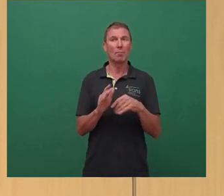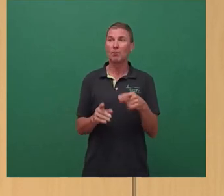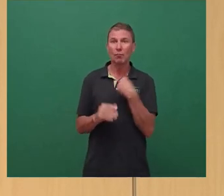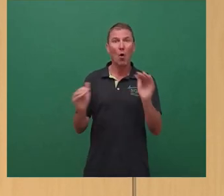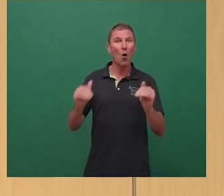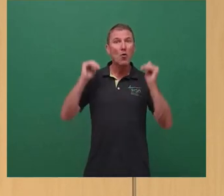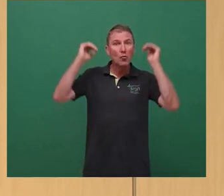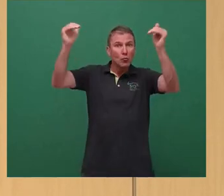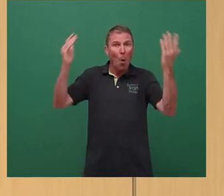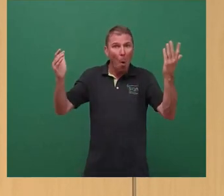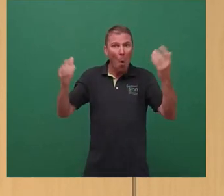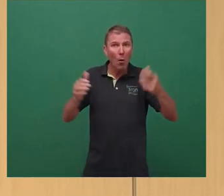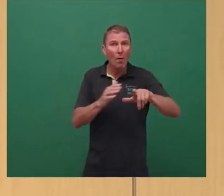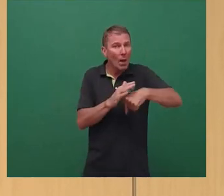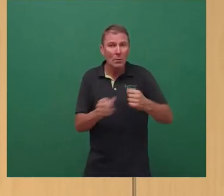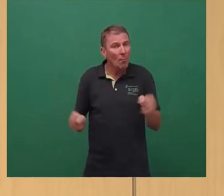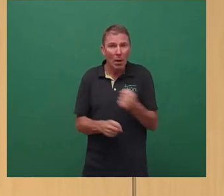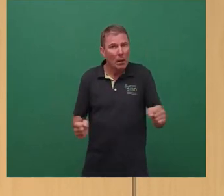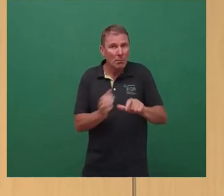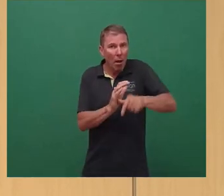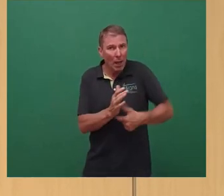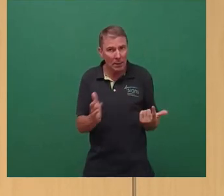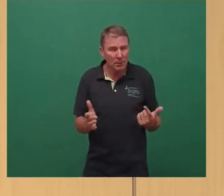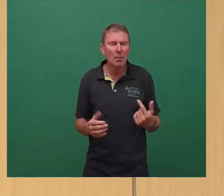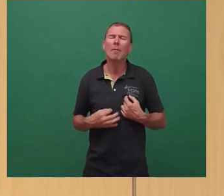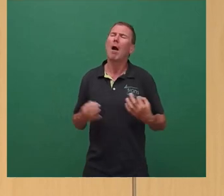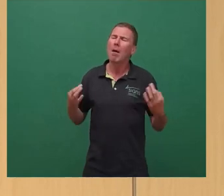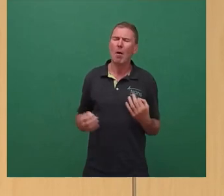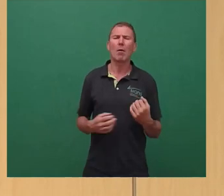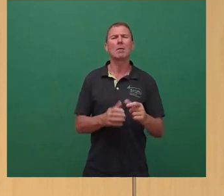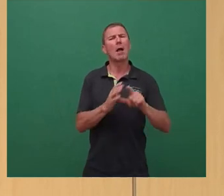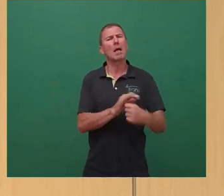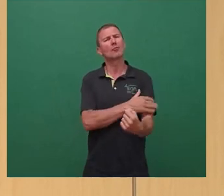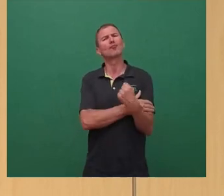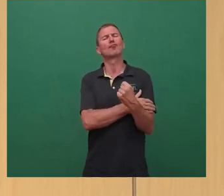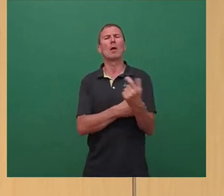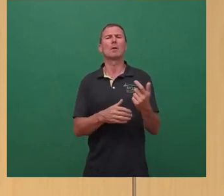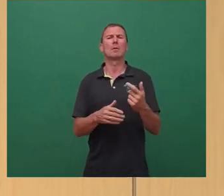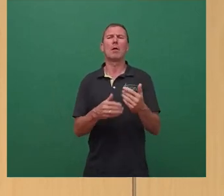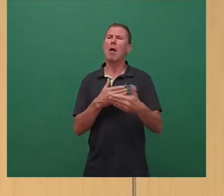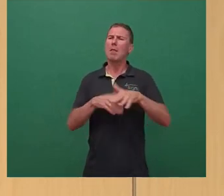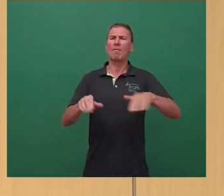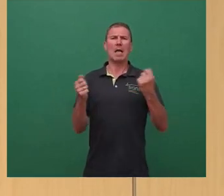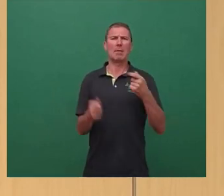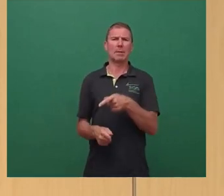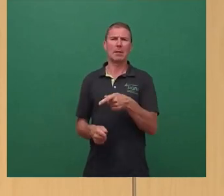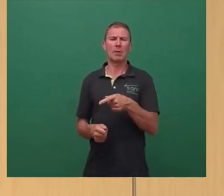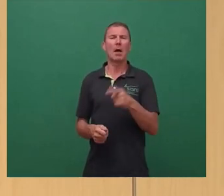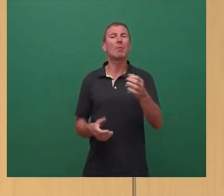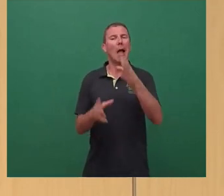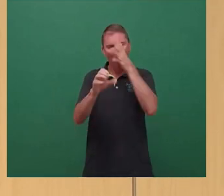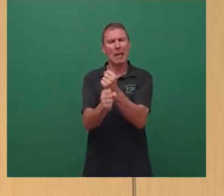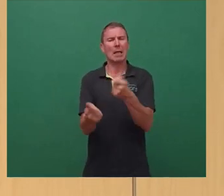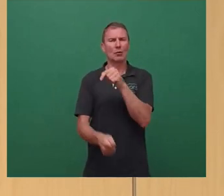Füße? Uns ist klar, dass wir eine leistungsfähige DVB brauchen, die ihr Kerngeschäft ordentlich macht. Aber die Dinge, die